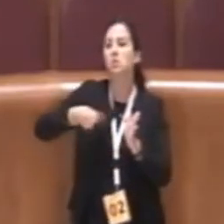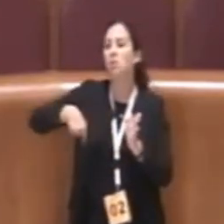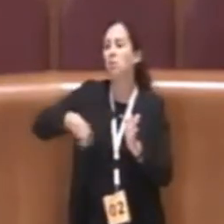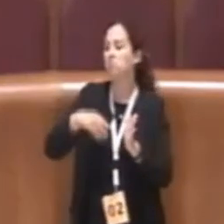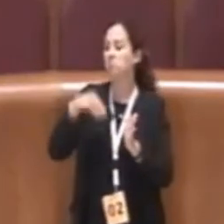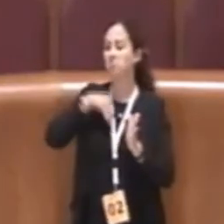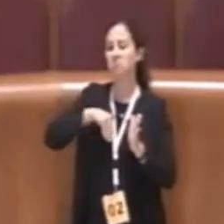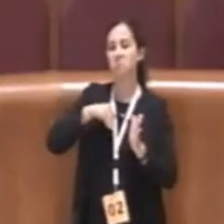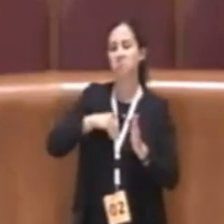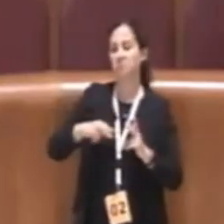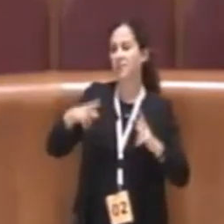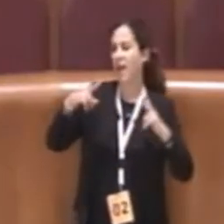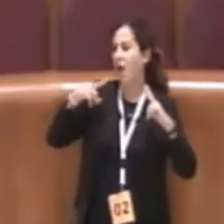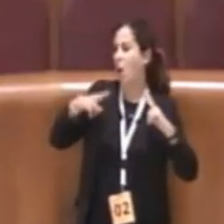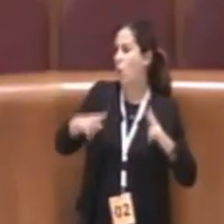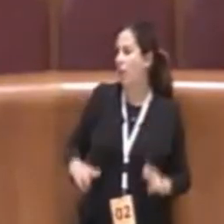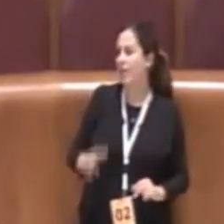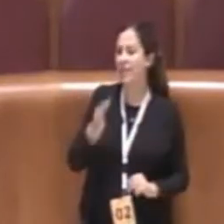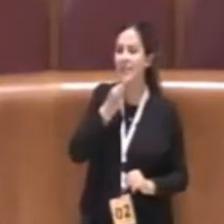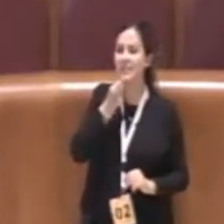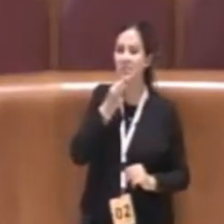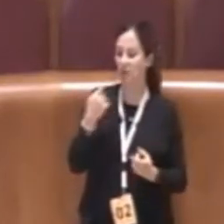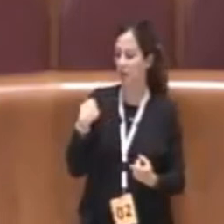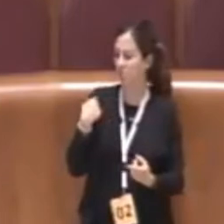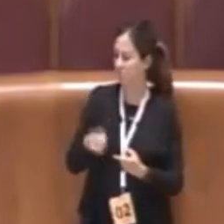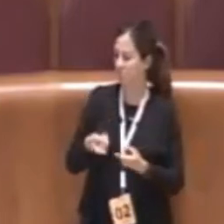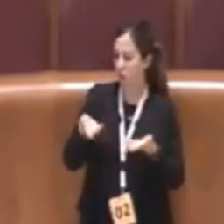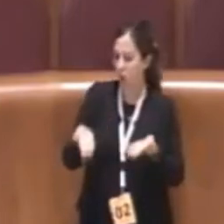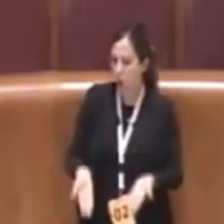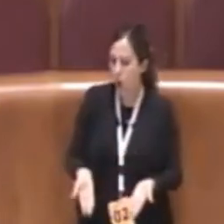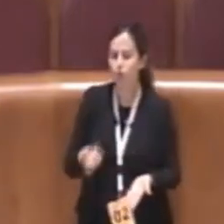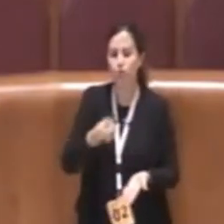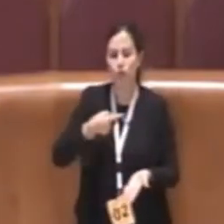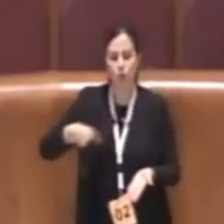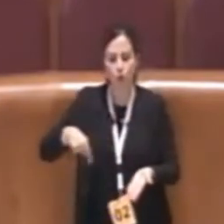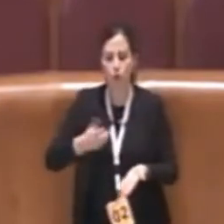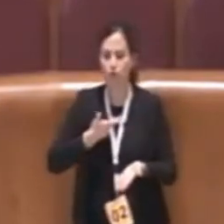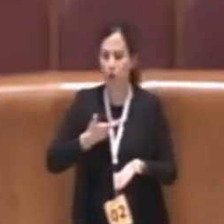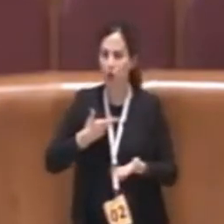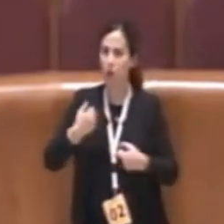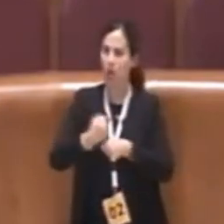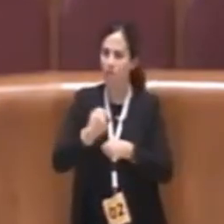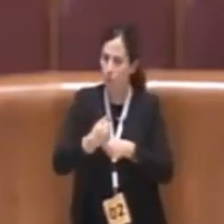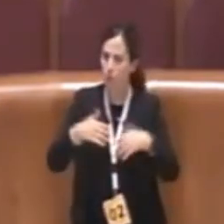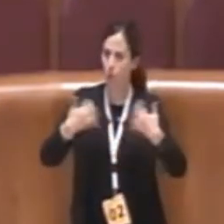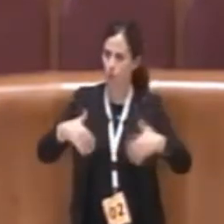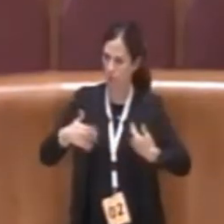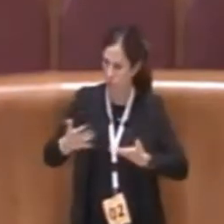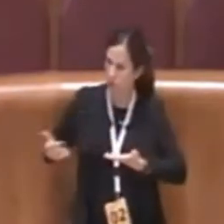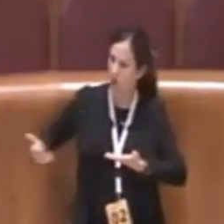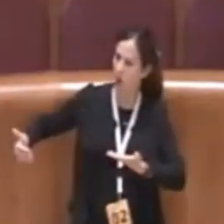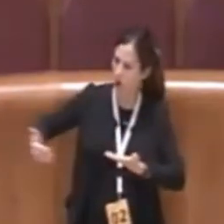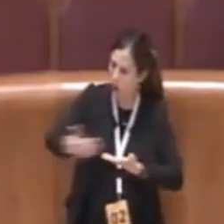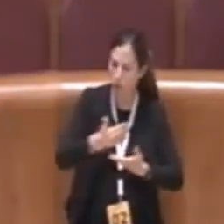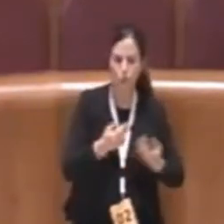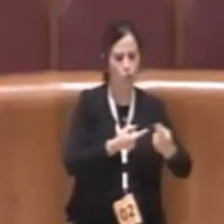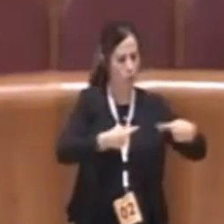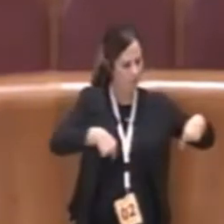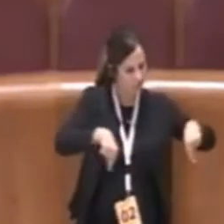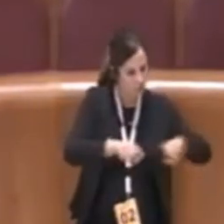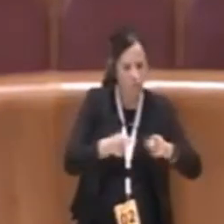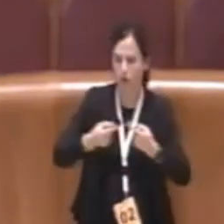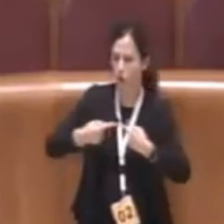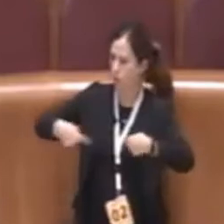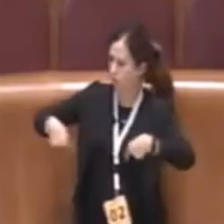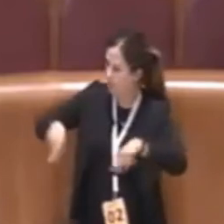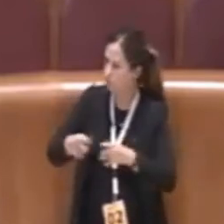è lo sforzo possibile immaginabile che fino ad ora hanno fatto le commissioni, gli uffici quindi secondo me le opposizioni avrebbero